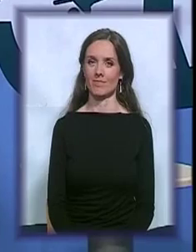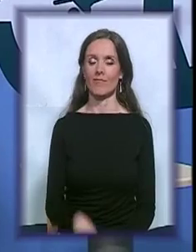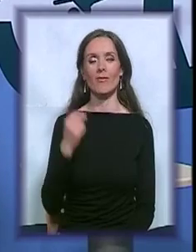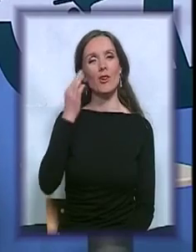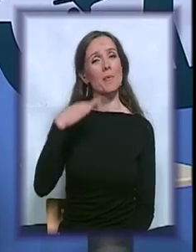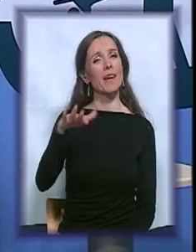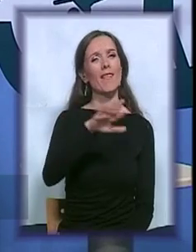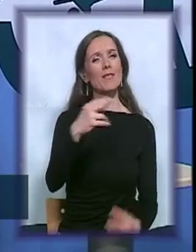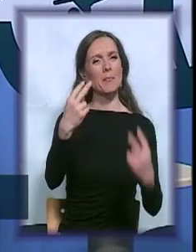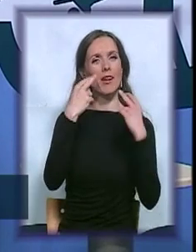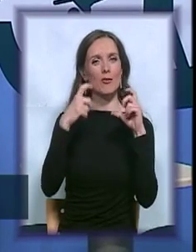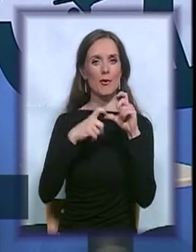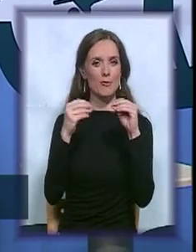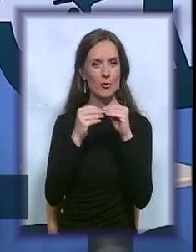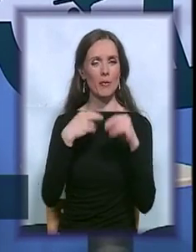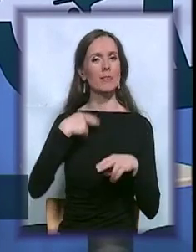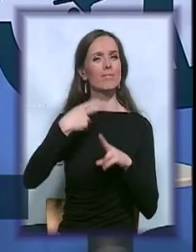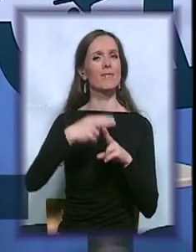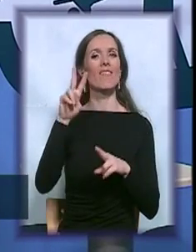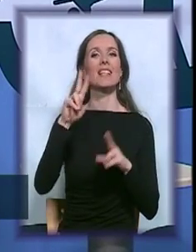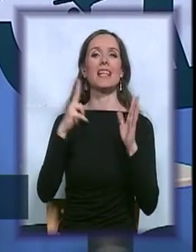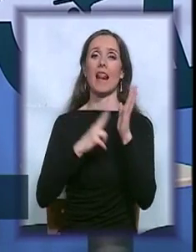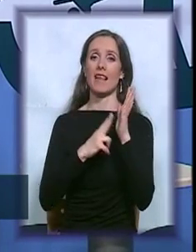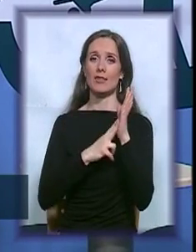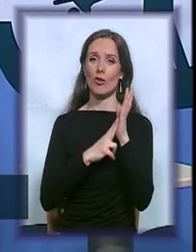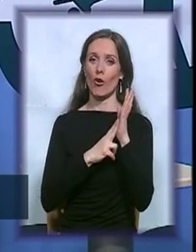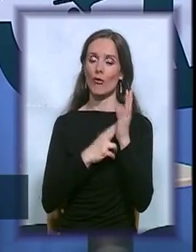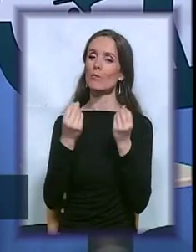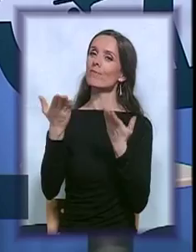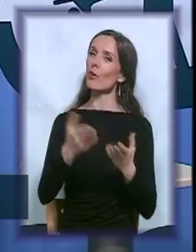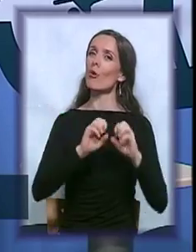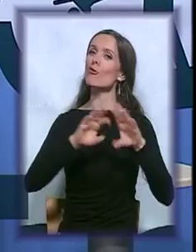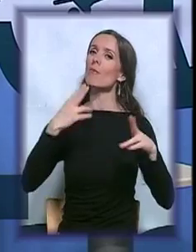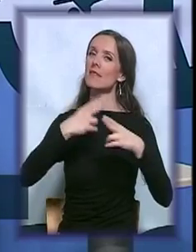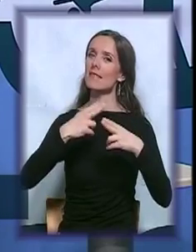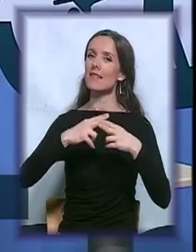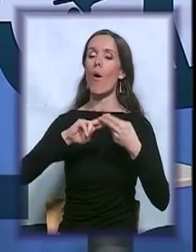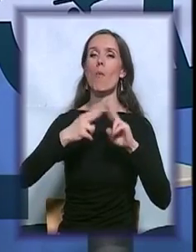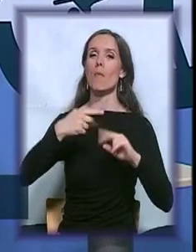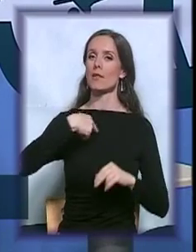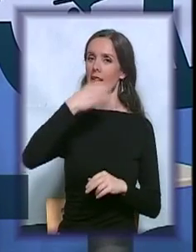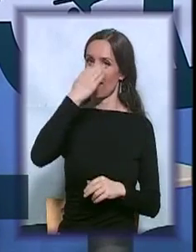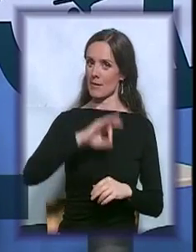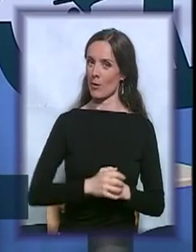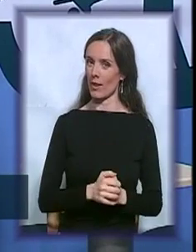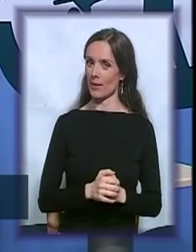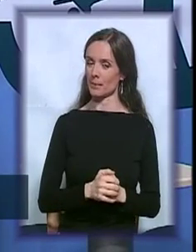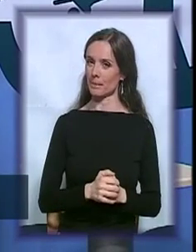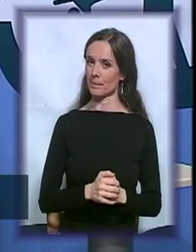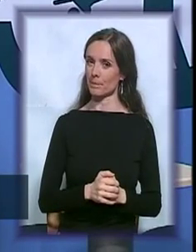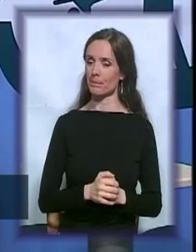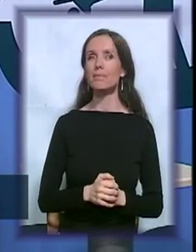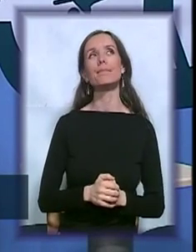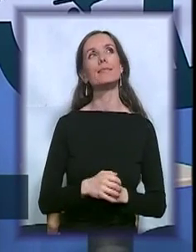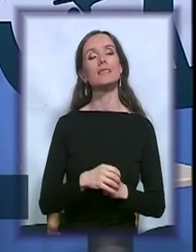Dobro dan svim gledalacima Studija B. Moje ime je Vesna Nestorović i dobrodošli u emisiju Poznate nas bolje. Imala sam mnogo